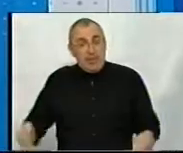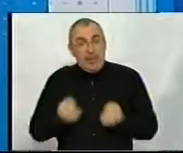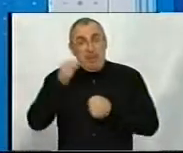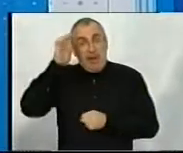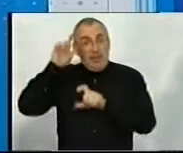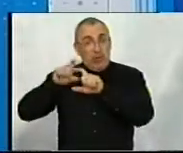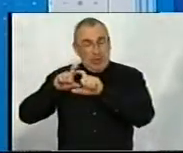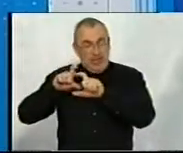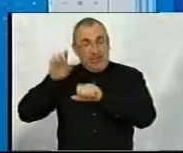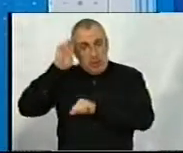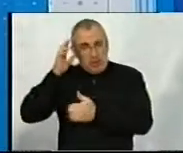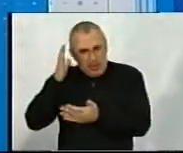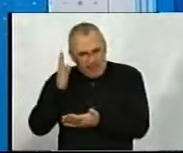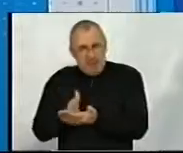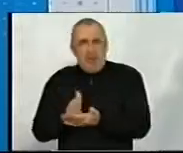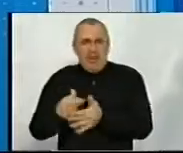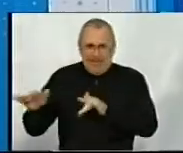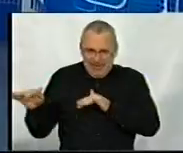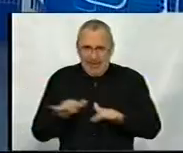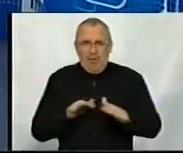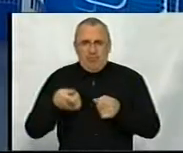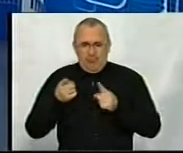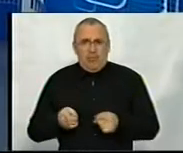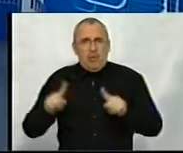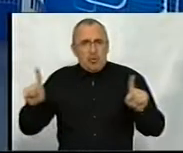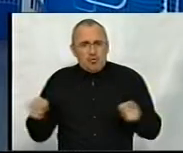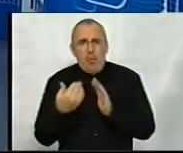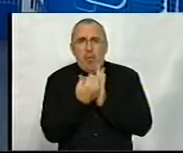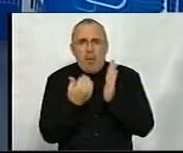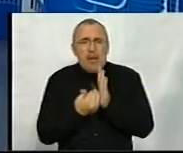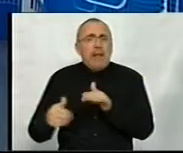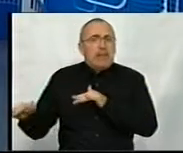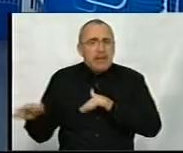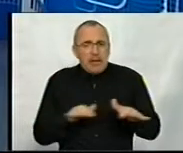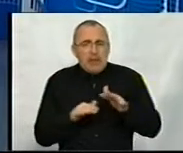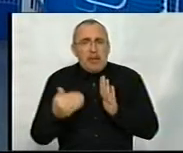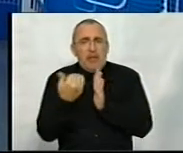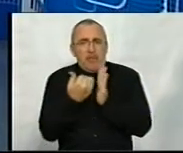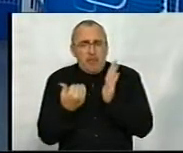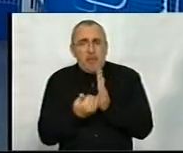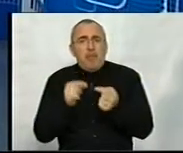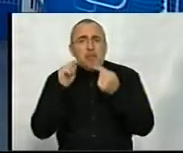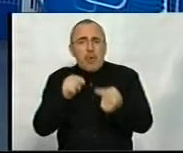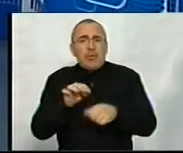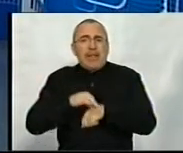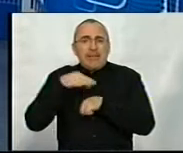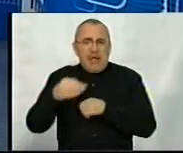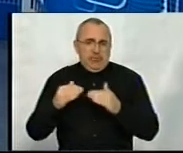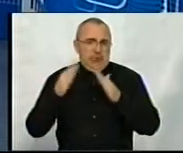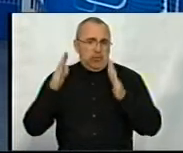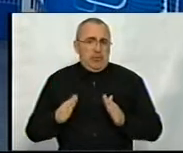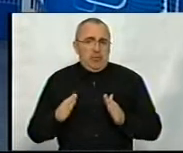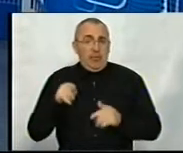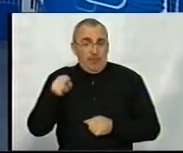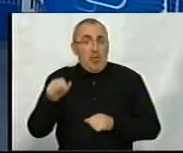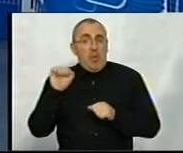державі є, вона вже дієва. Навіть є створена програма «Дія проти насилля домашнього». На